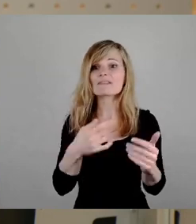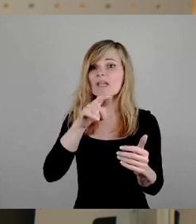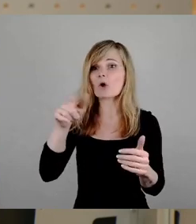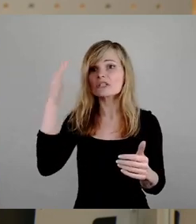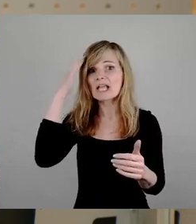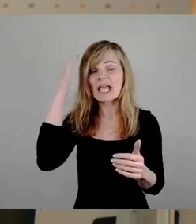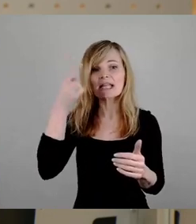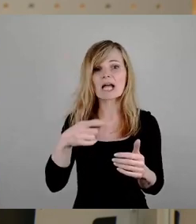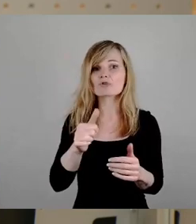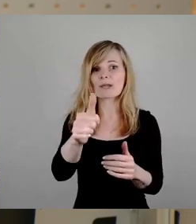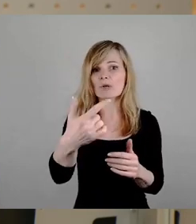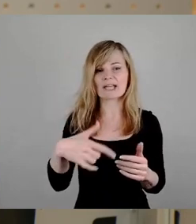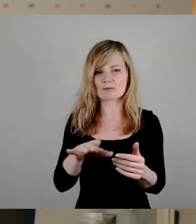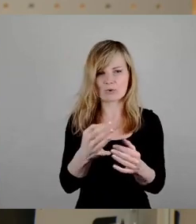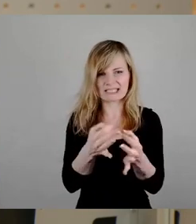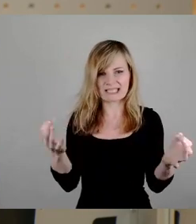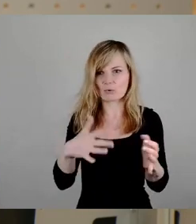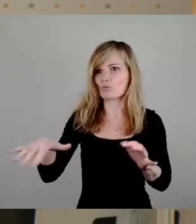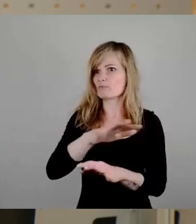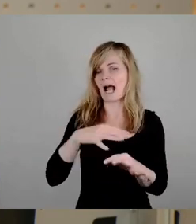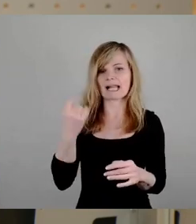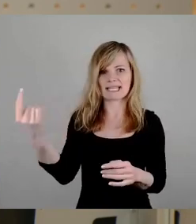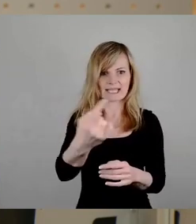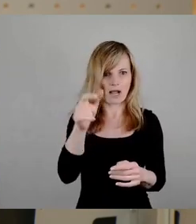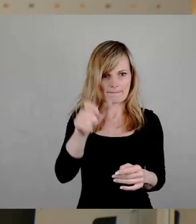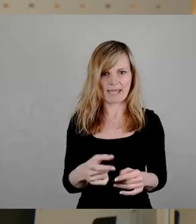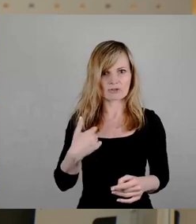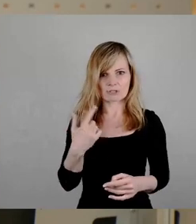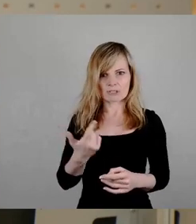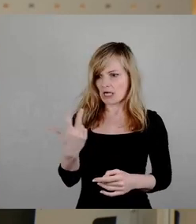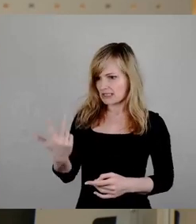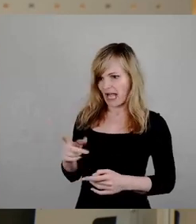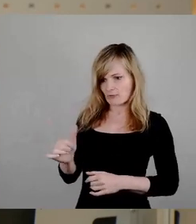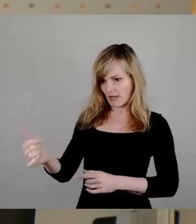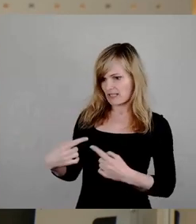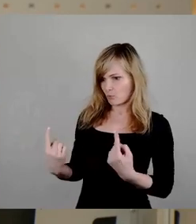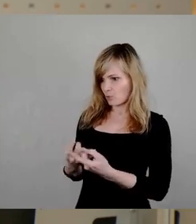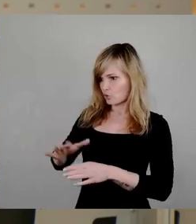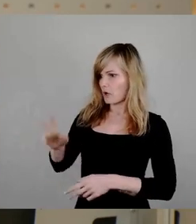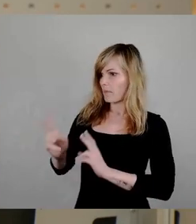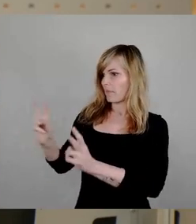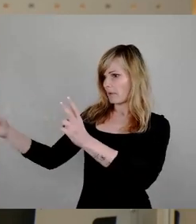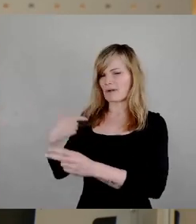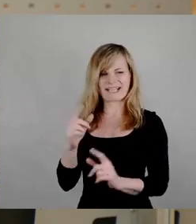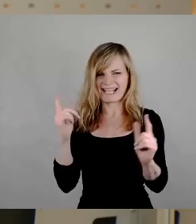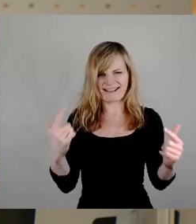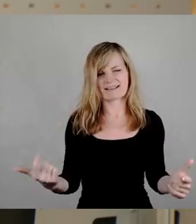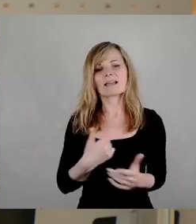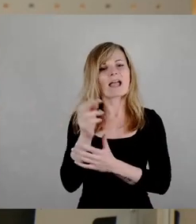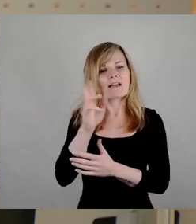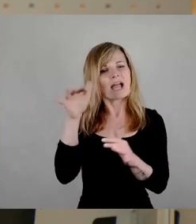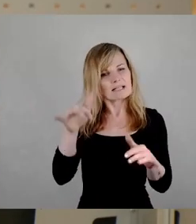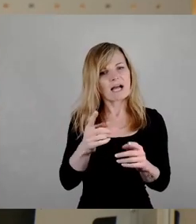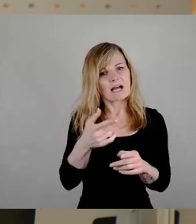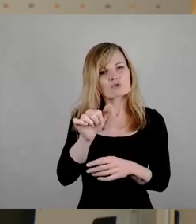Spekulation, das ist ja nicht so ein Ding, das überall jeder Mensch hat. Ich habe hier drei Spekulationsgrundstücke rumliegen. Also, jeder, der ein Spekulationsgrundstück